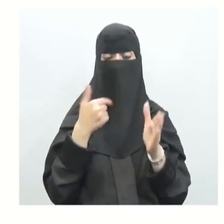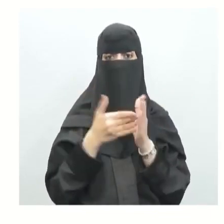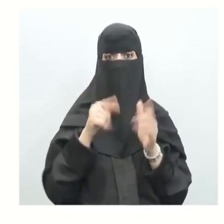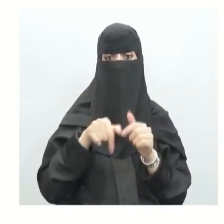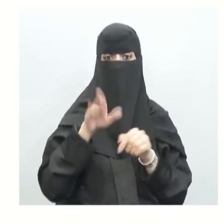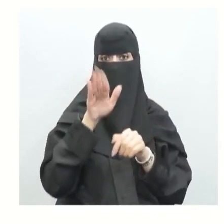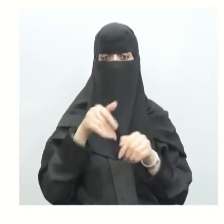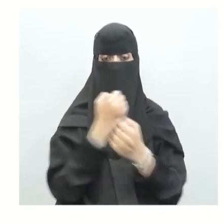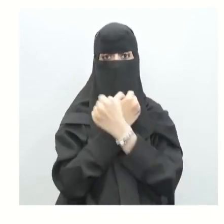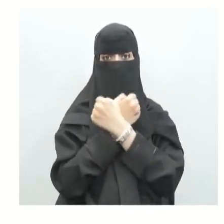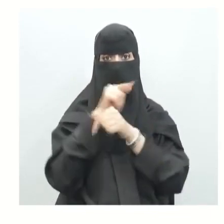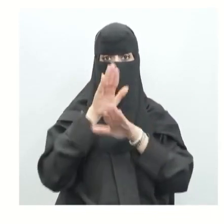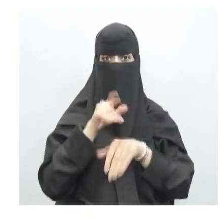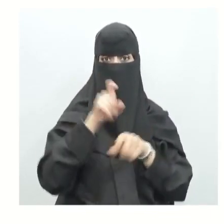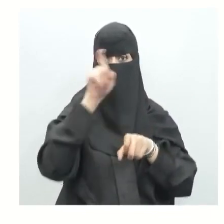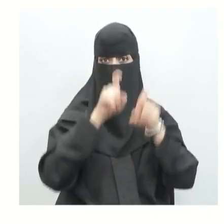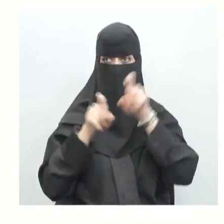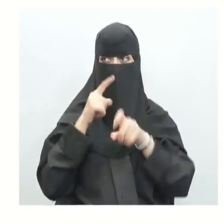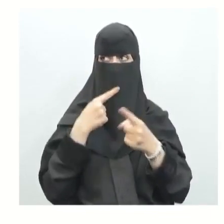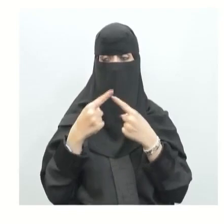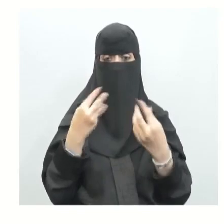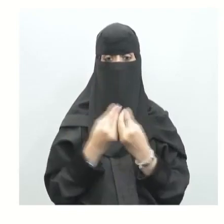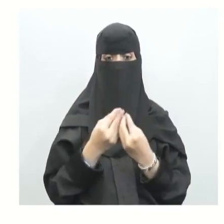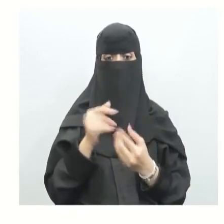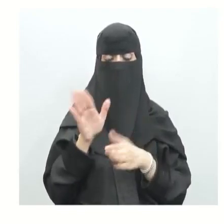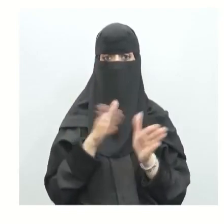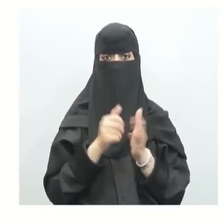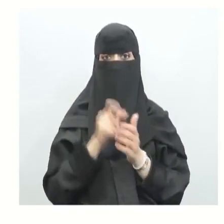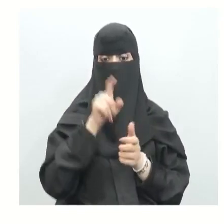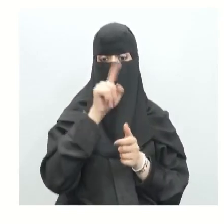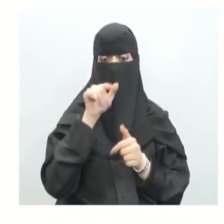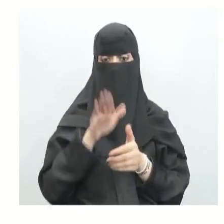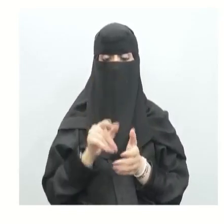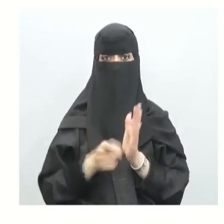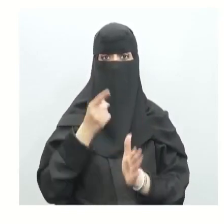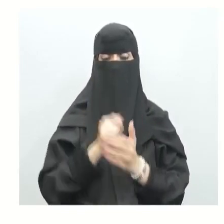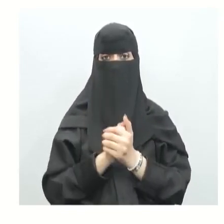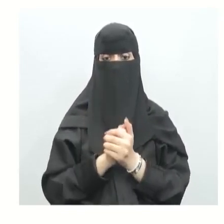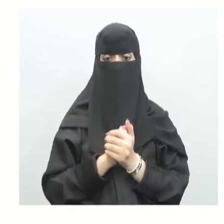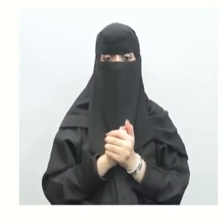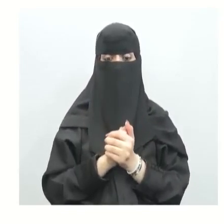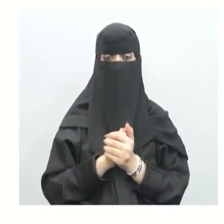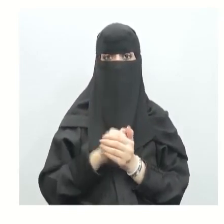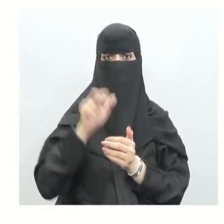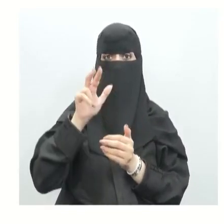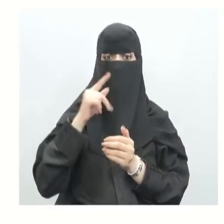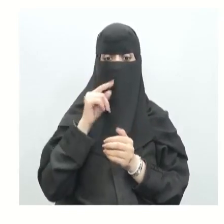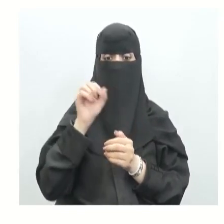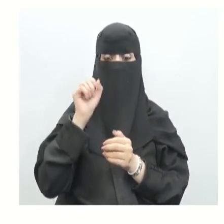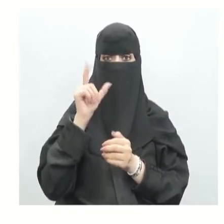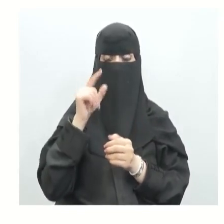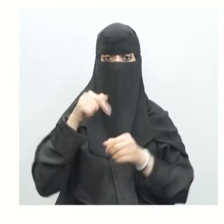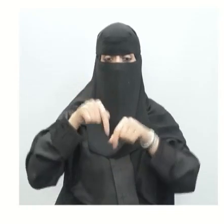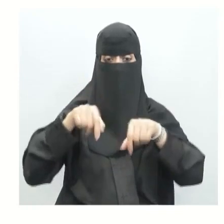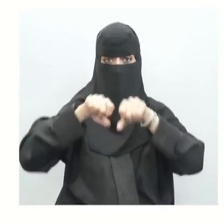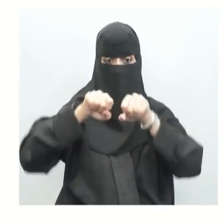للجهاز الهيكلي لدينا مناقشة بسيطة في سؤالنا الأول نتسأل التهاب يصيب